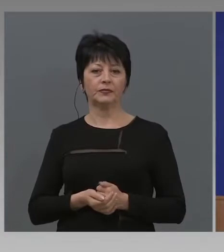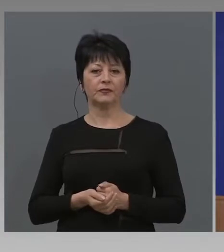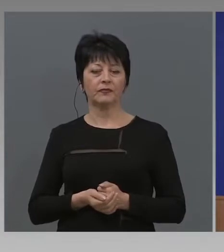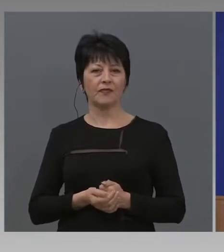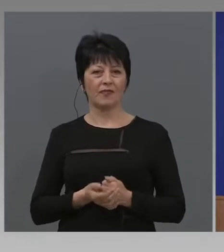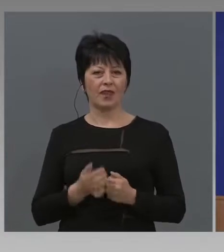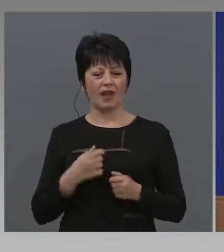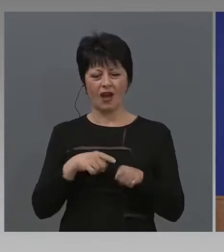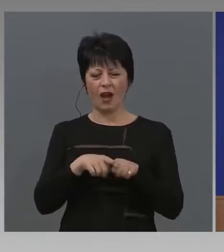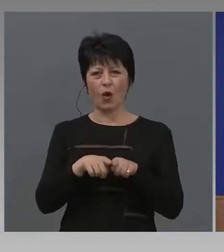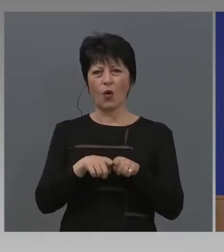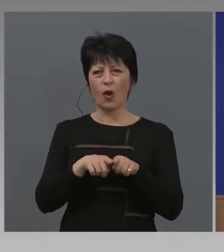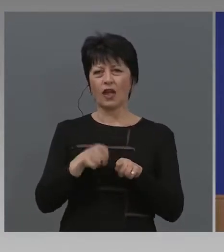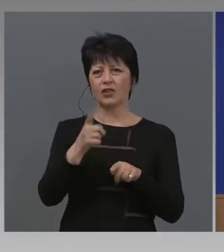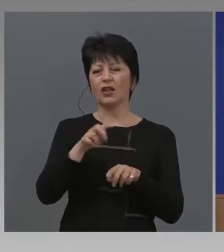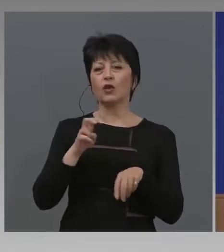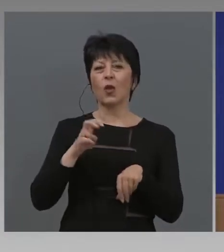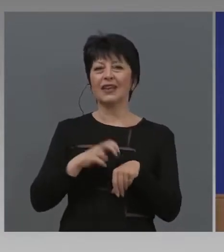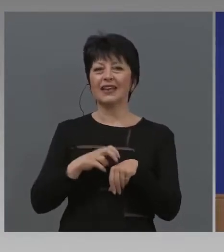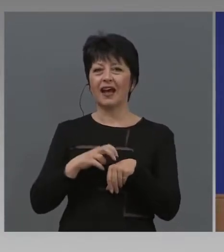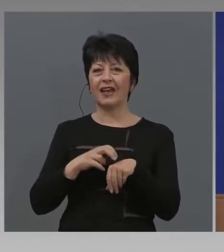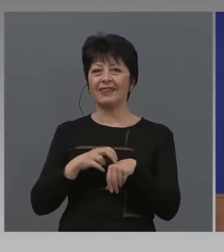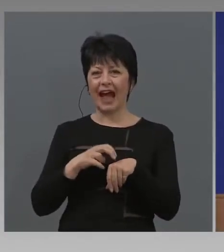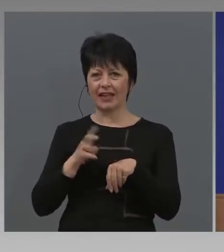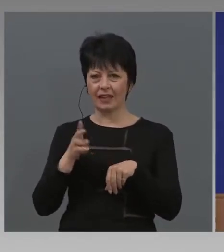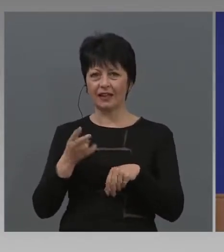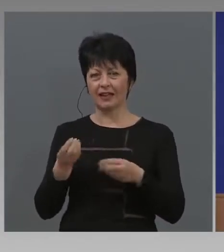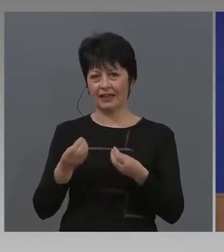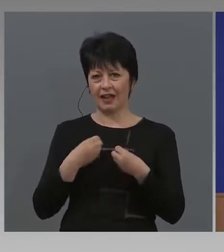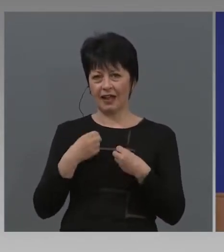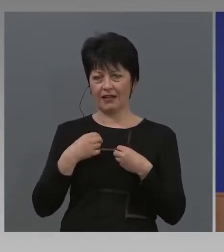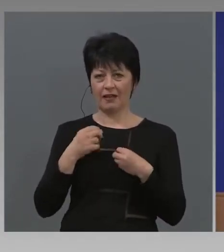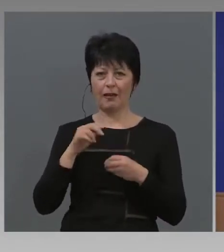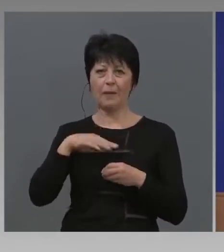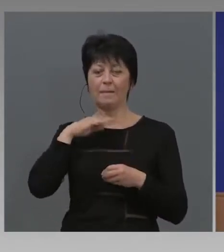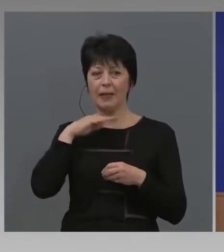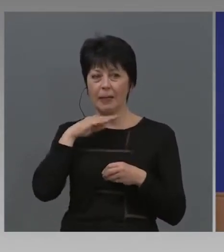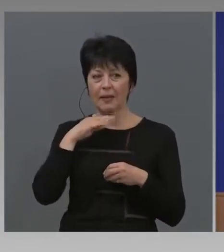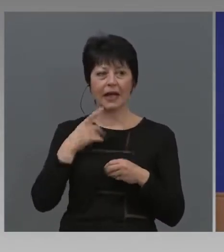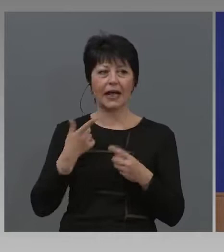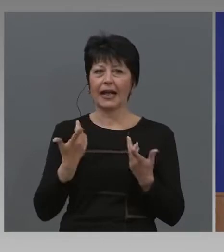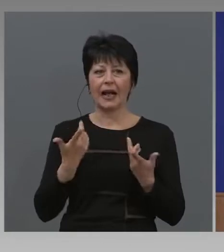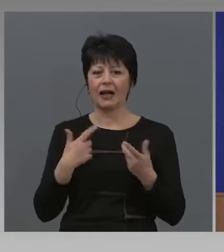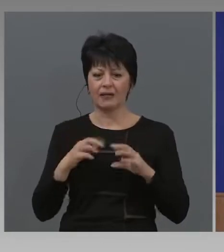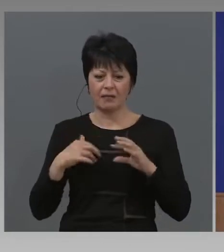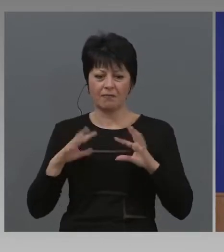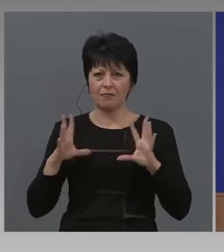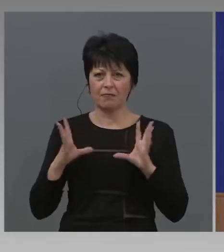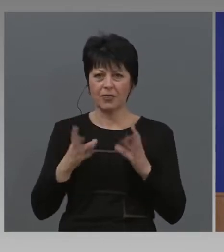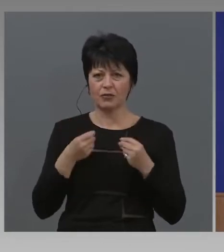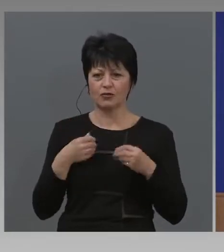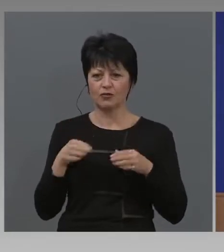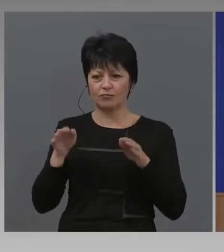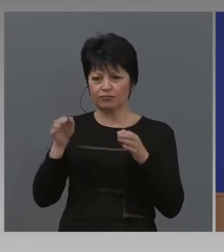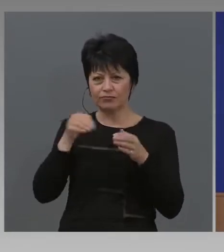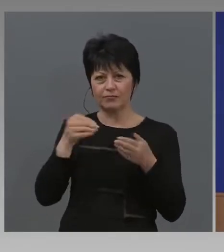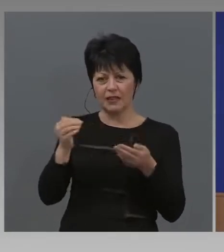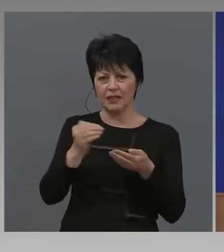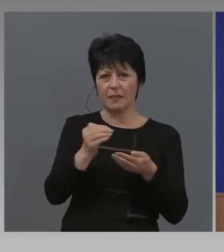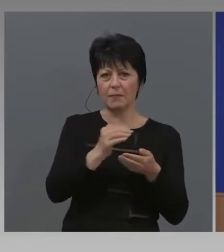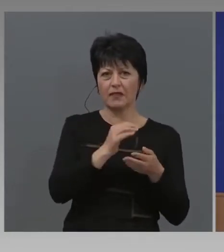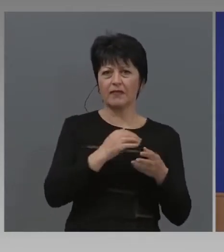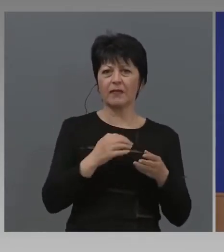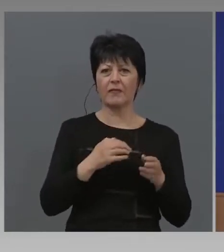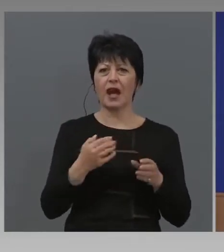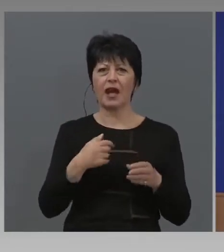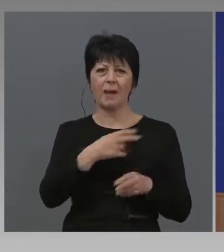Колежката от Дания даде пример и с това, как ние бързо си оборудваме медицинските екипи с